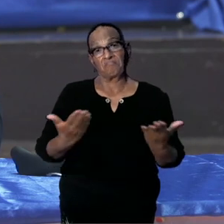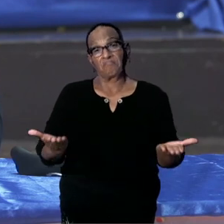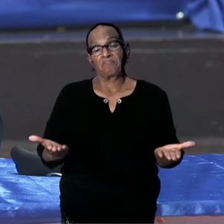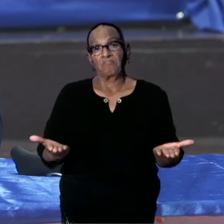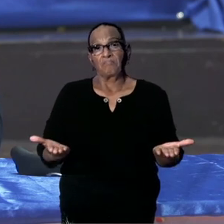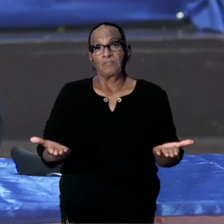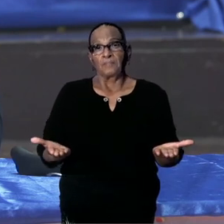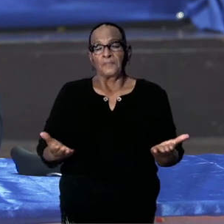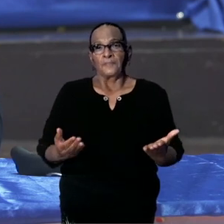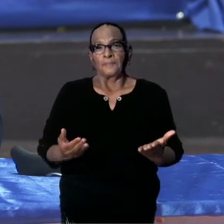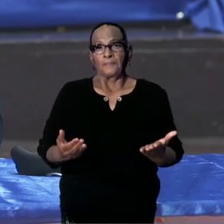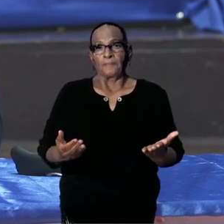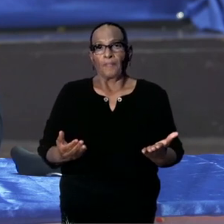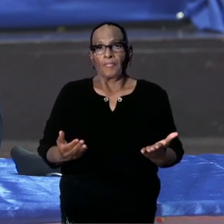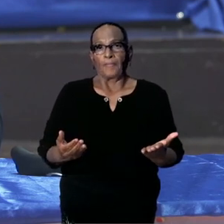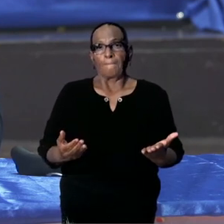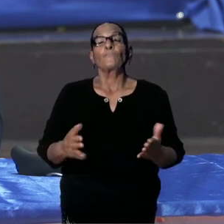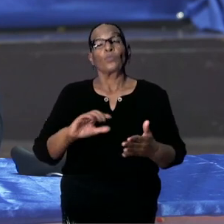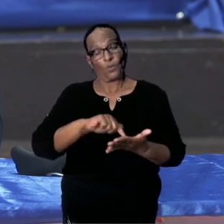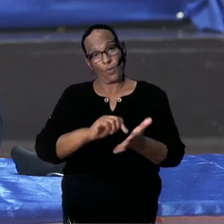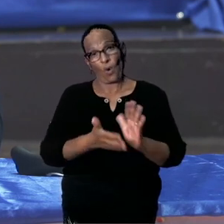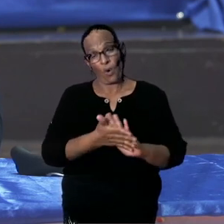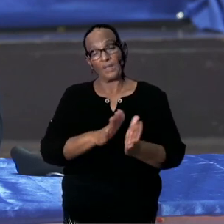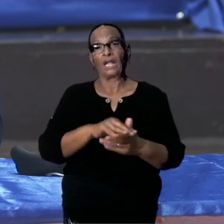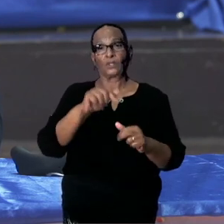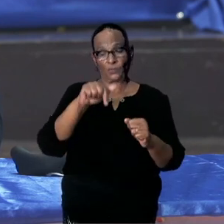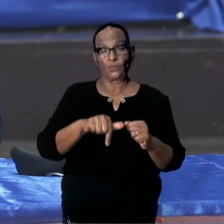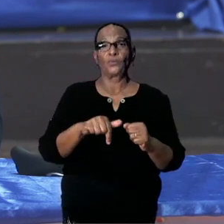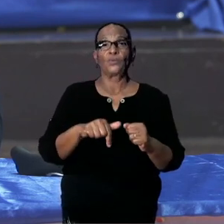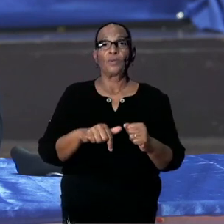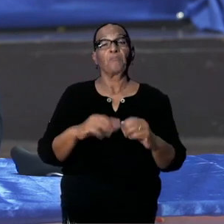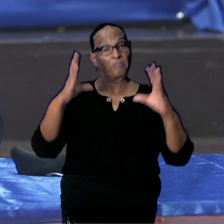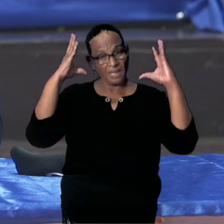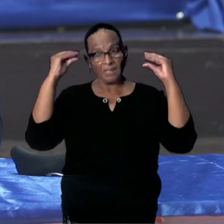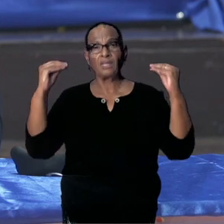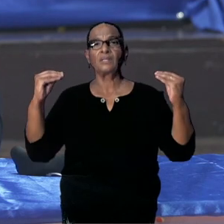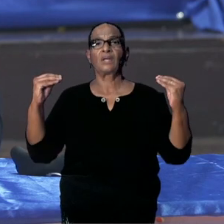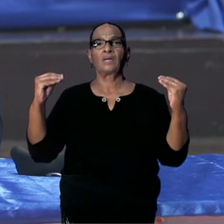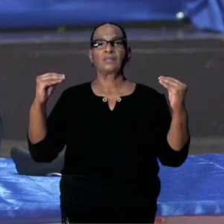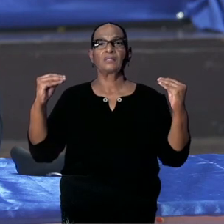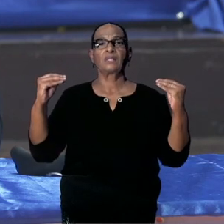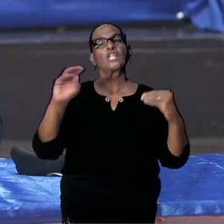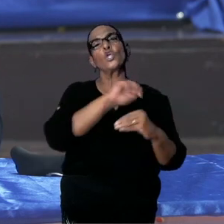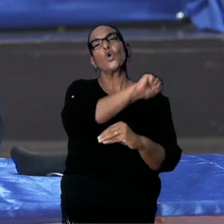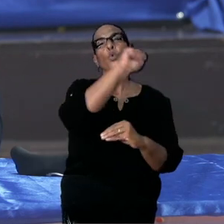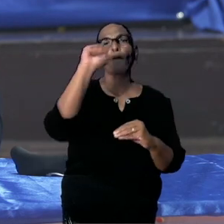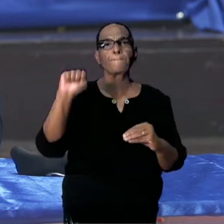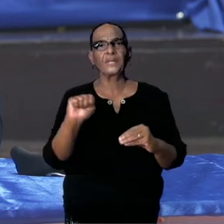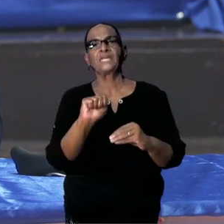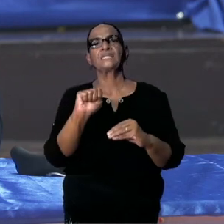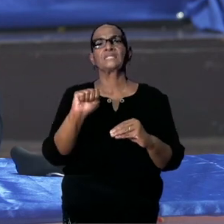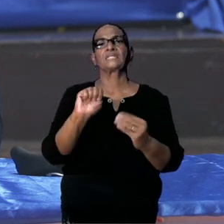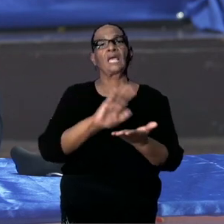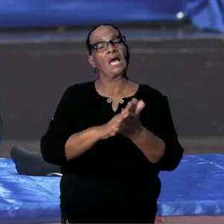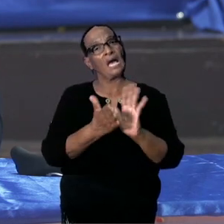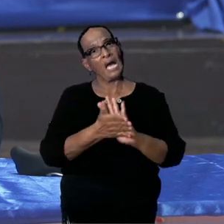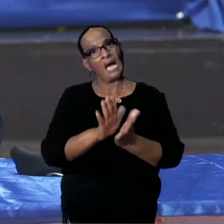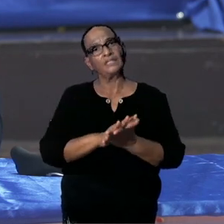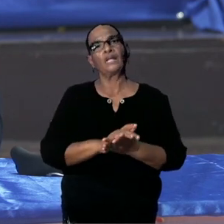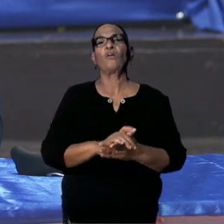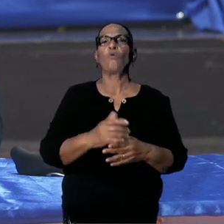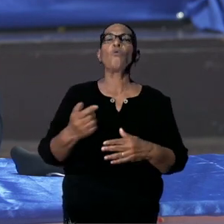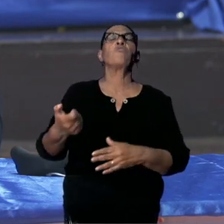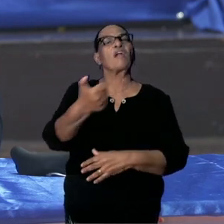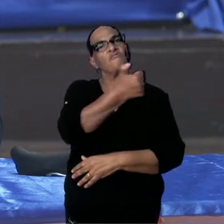ook onderhandelingen gaande met Nederland en andere Europese landen.